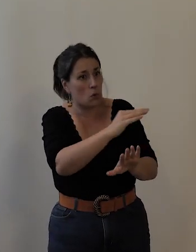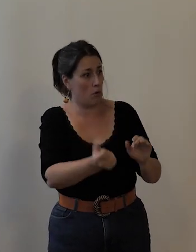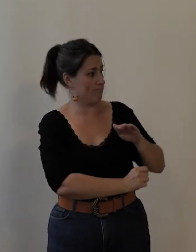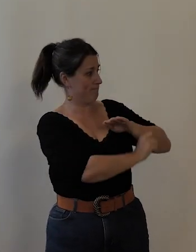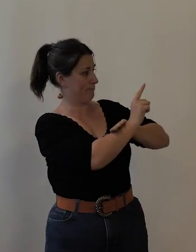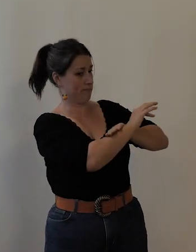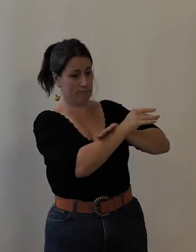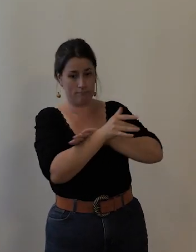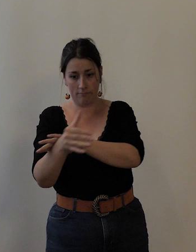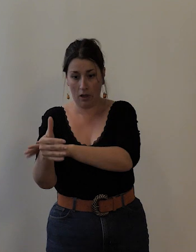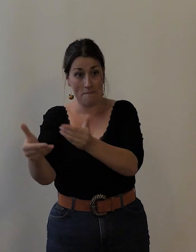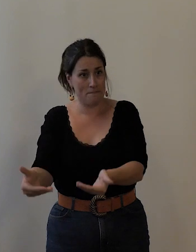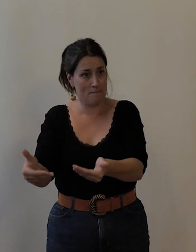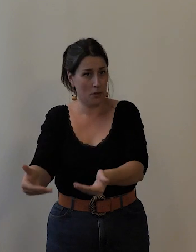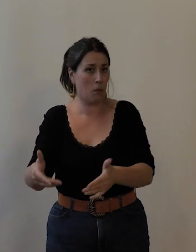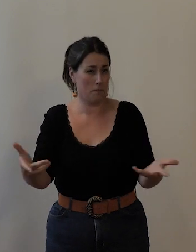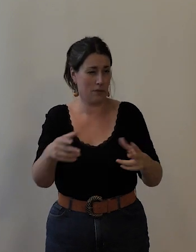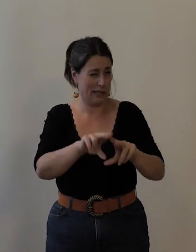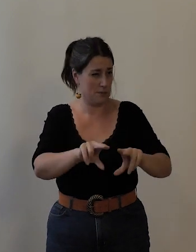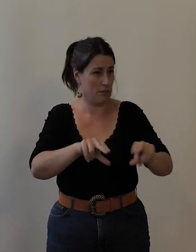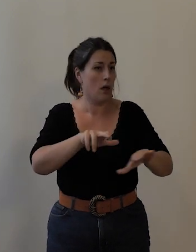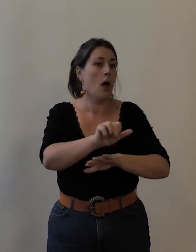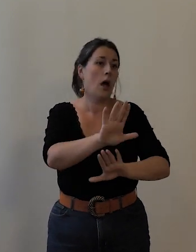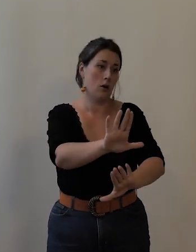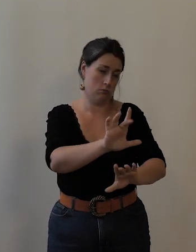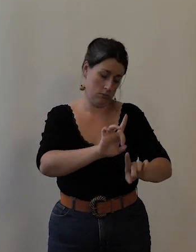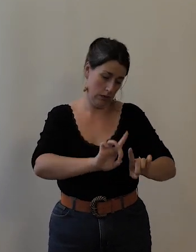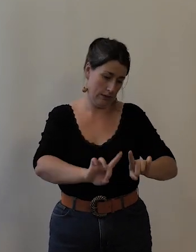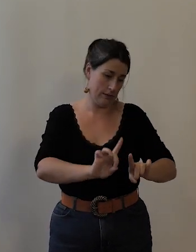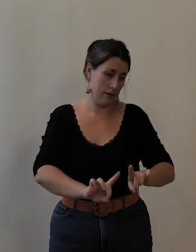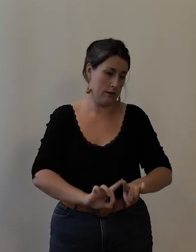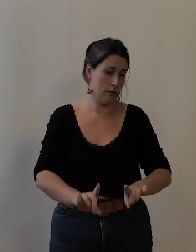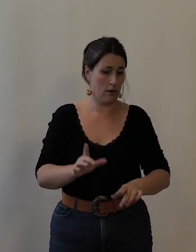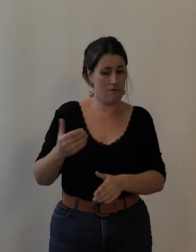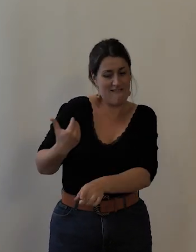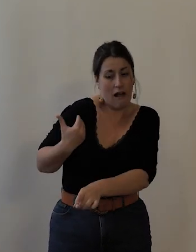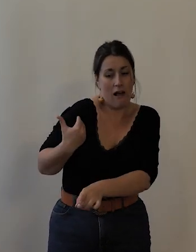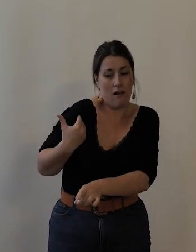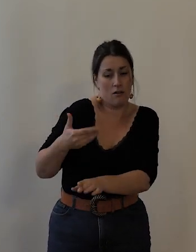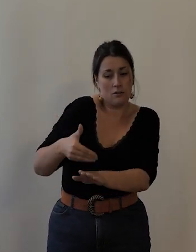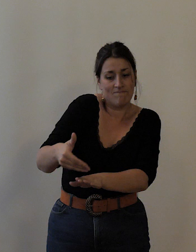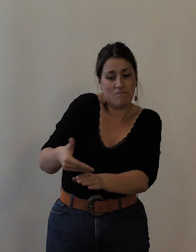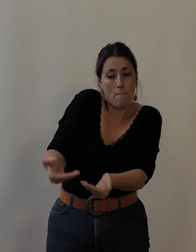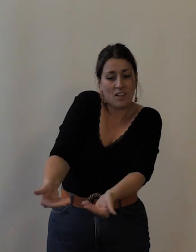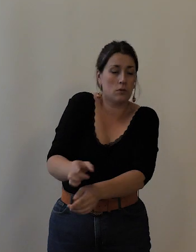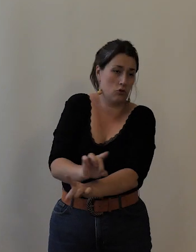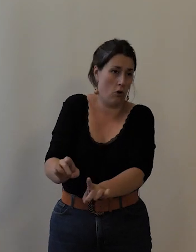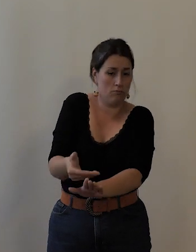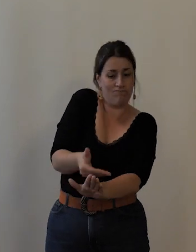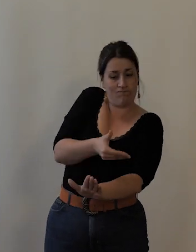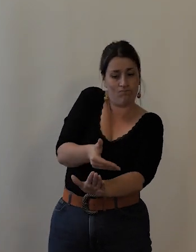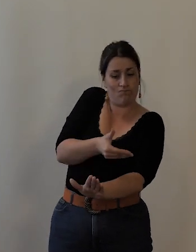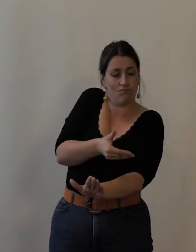jusqu'à l'époque contemporaine, mais je ne rentrerai pas trop précisément dans la période récente. Ce sera peut-être l'objet de